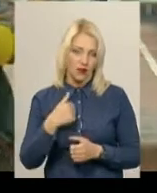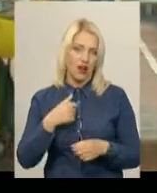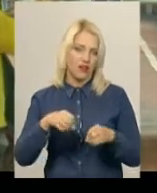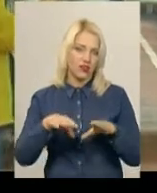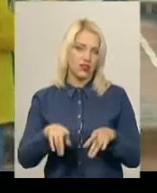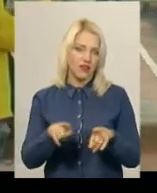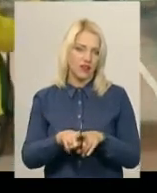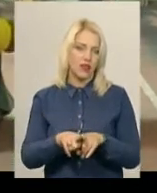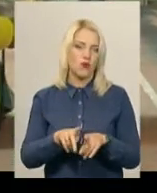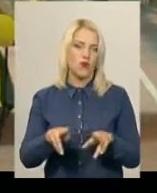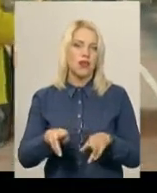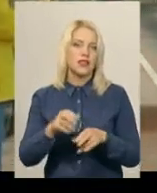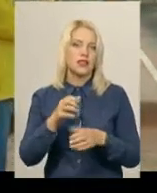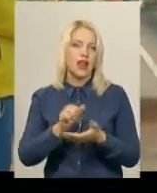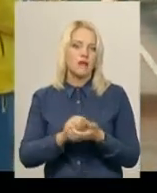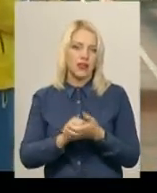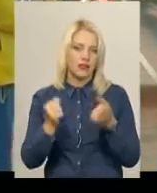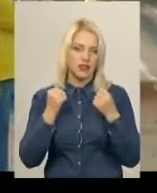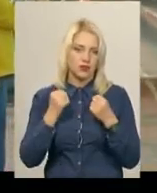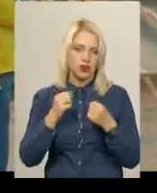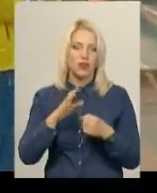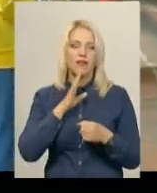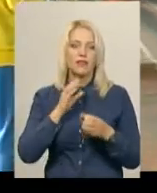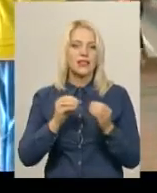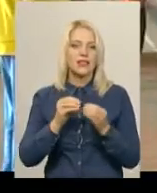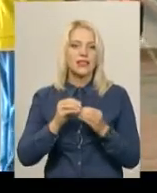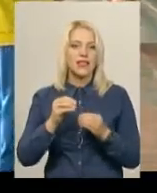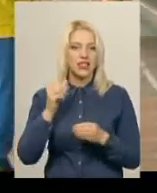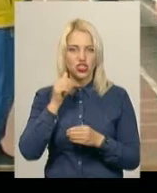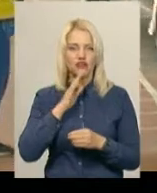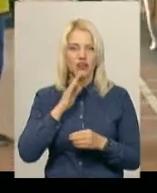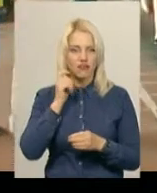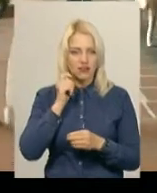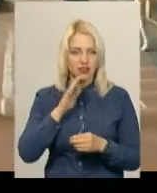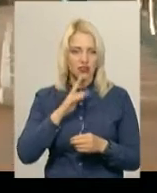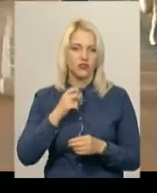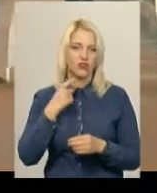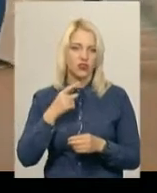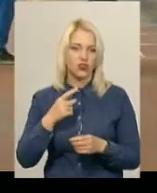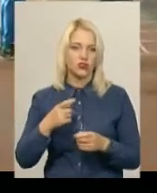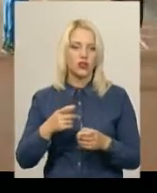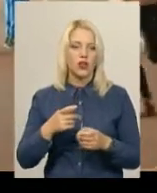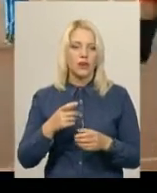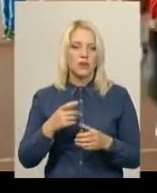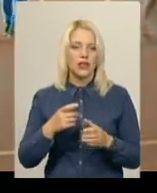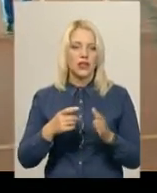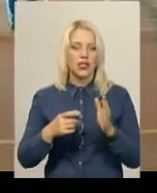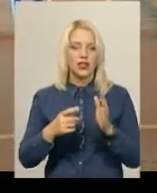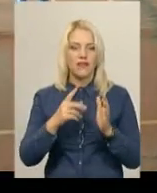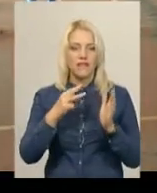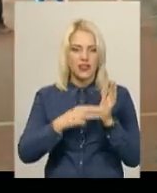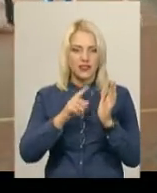Десятирічна Катерина Крушинська легкою атлетикою займається два роки. Під час фінального забігу відстань 60 матрів вона подолала за 8